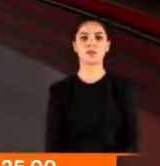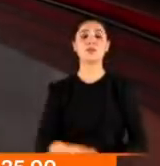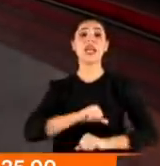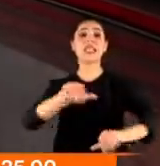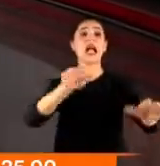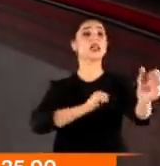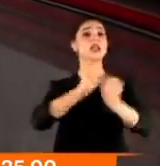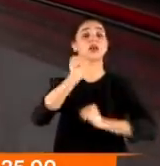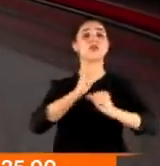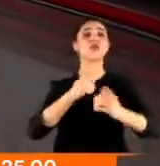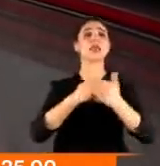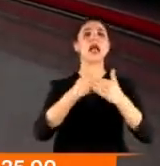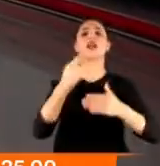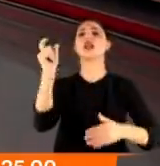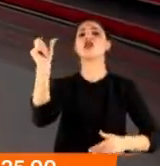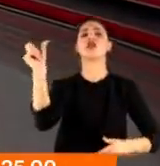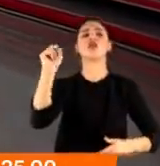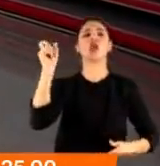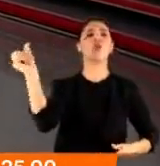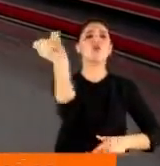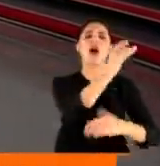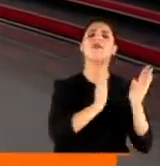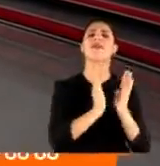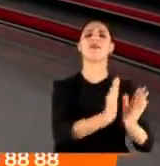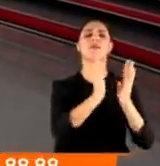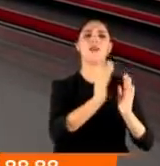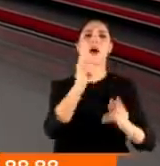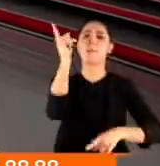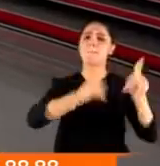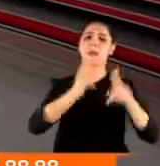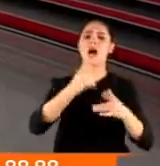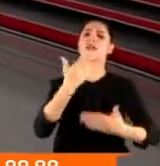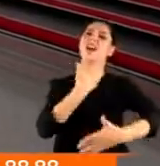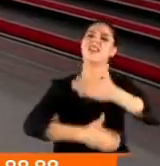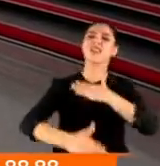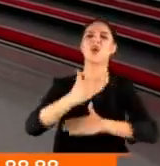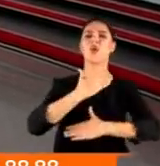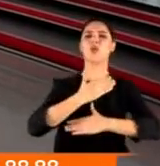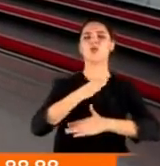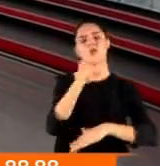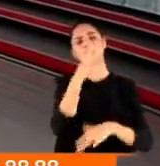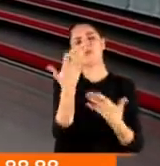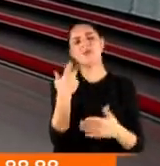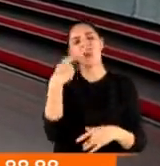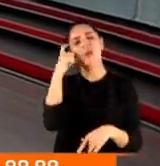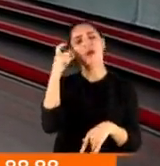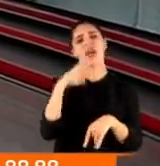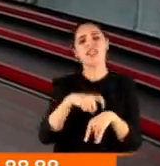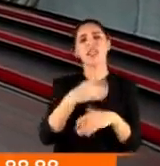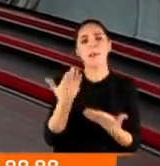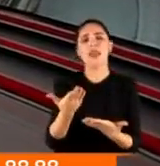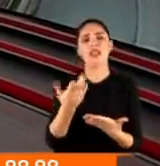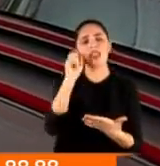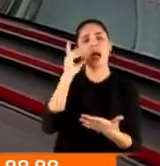Salgınla mücadelemiz yaklaşık 9 aydır devam ediyor. Zaman zaman yorulduğunuzu biliyorum, tahmin ediyorum. Hepimiz aynı şeyi